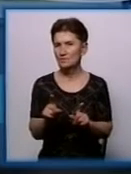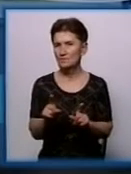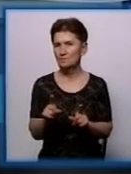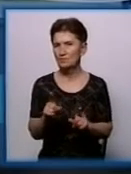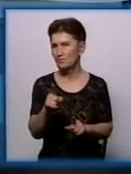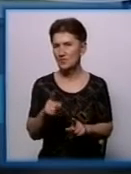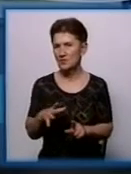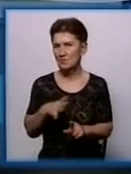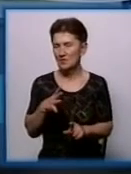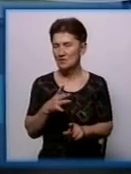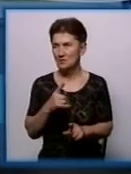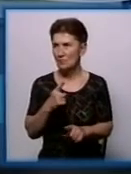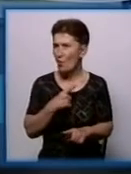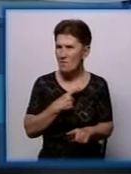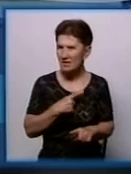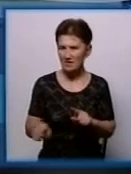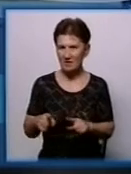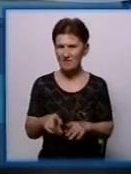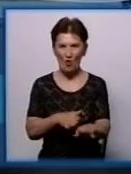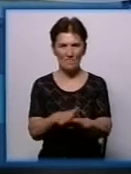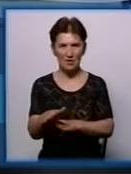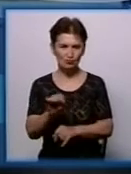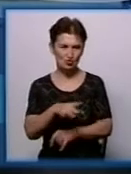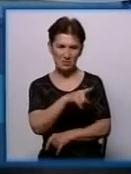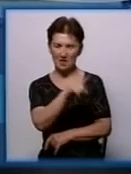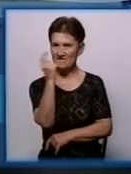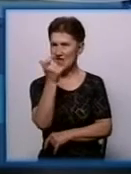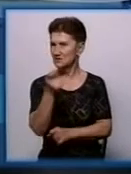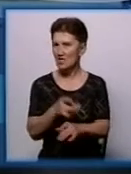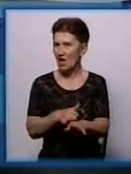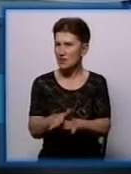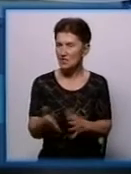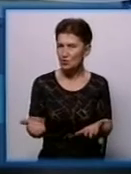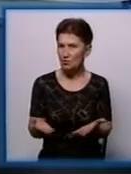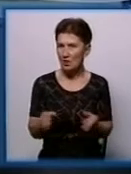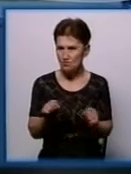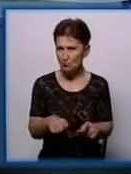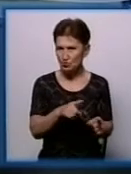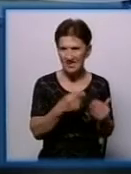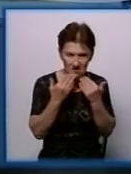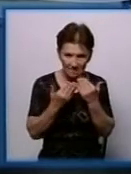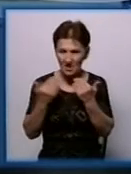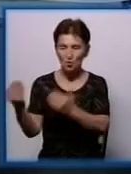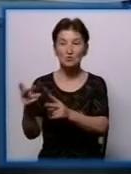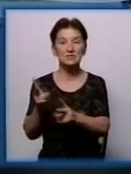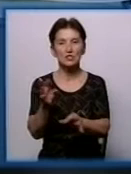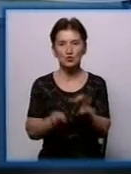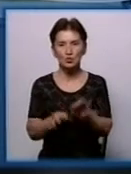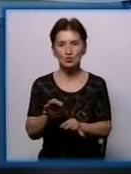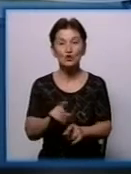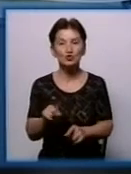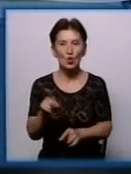важко виконати, мабуть, оперативно. І власник цього не зробив, тому ви, я так розумію, змушені звернутися до суду. Що, власне, не